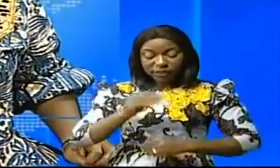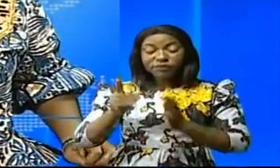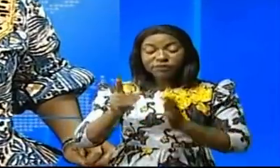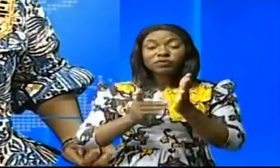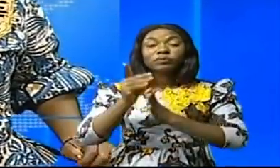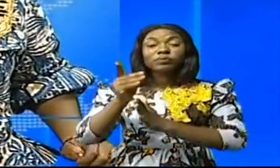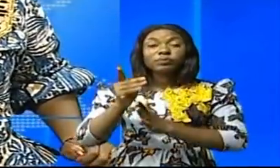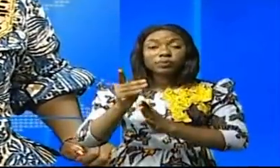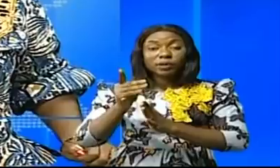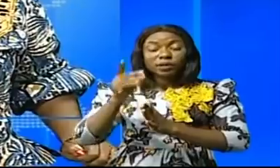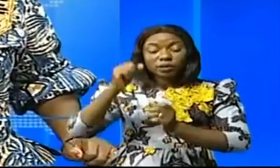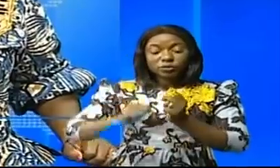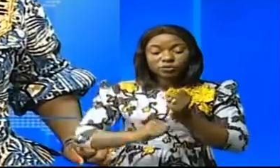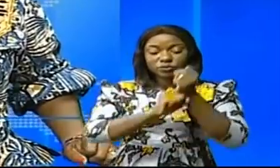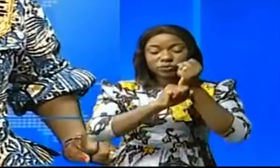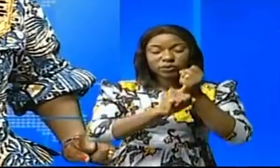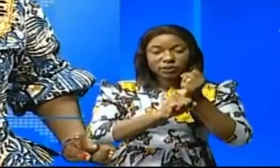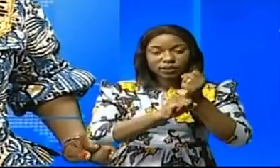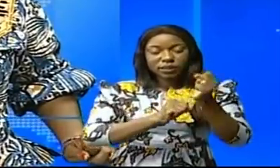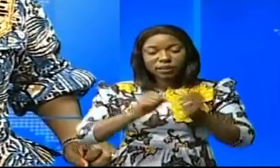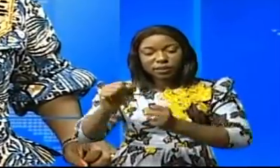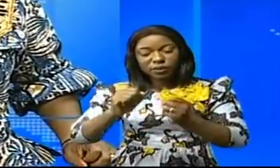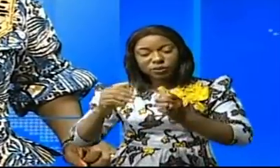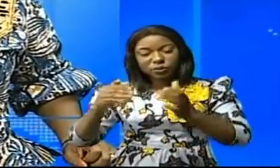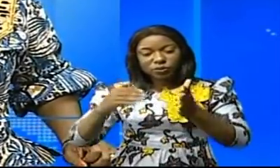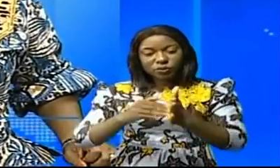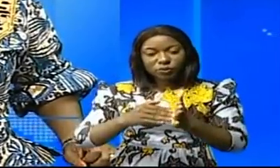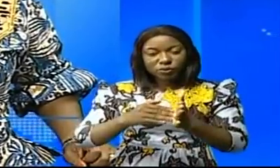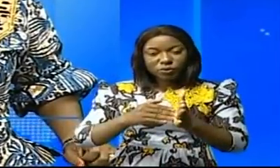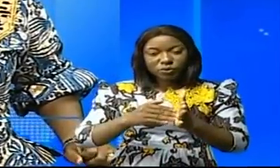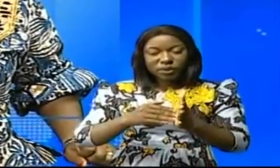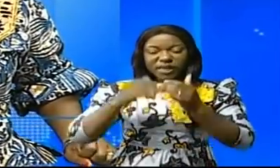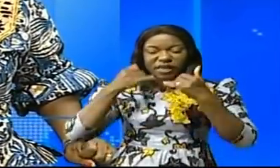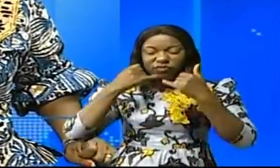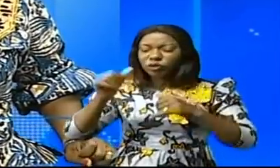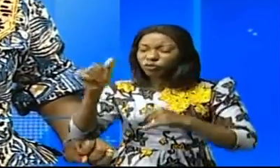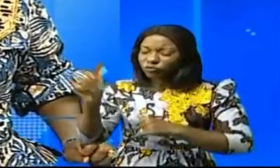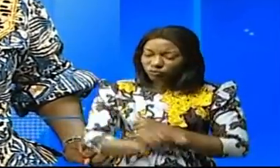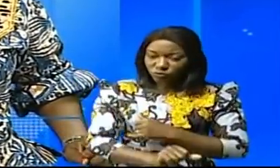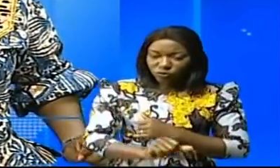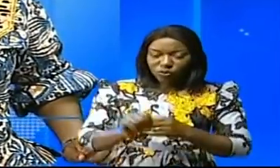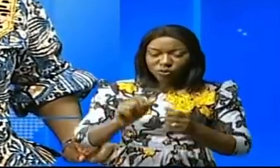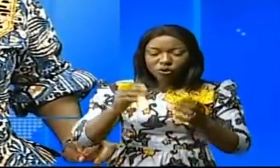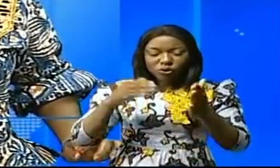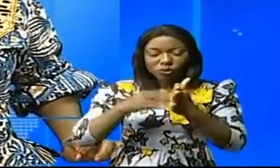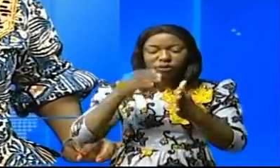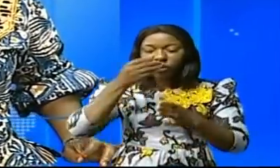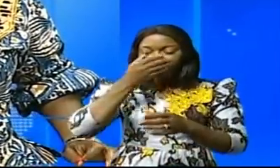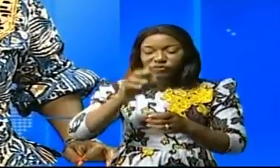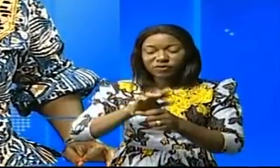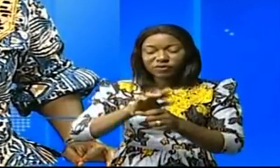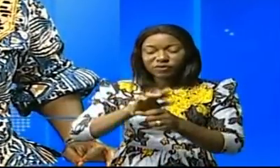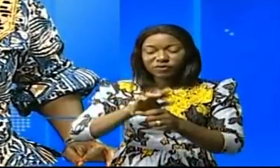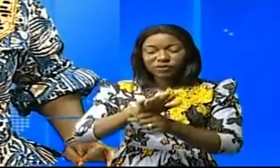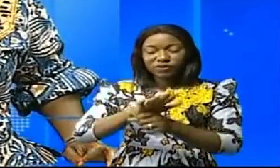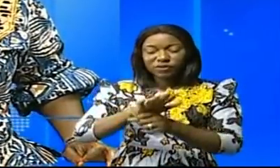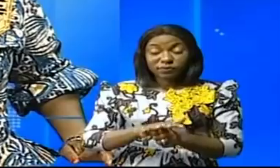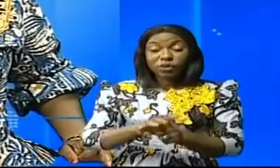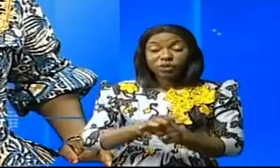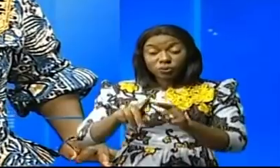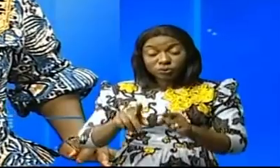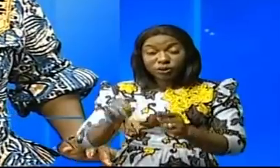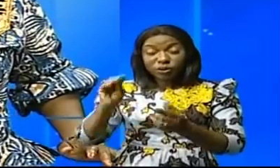consulting soutient la lutte contre la désinformation liée au vaccin contre le Covid-19. Il a